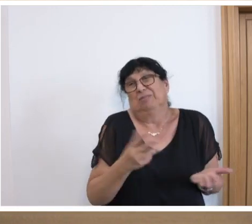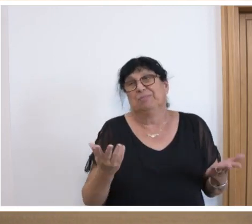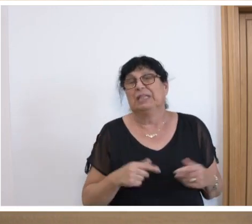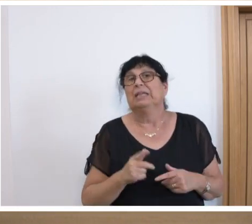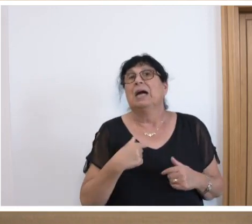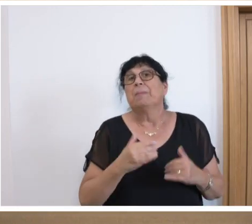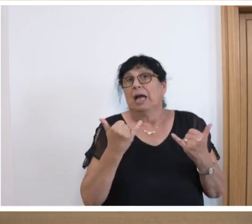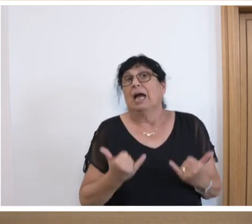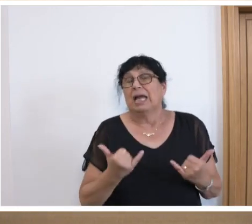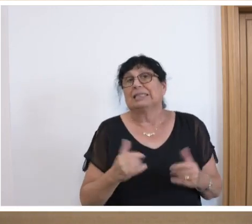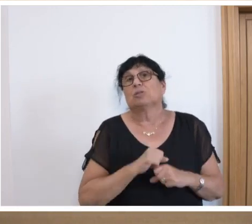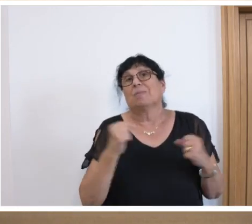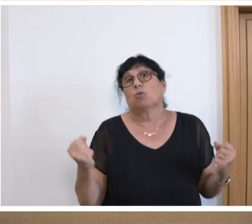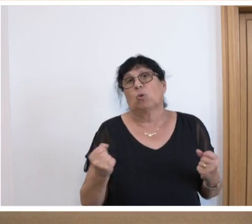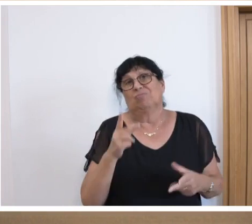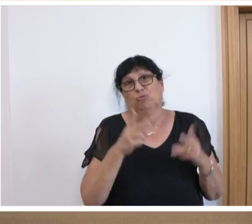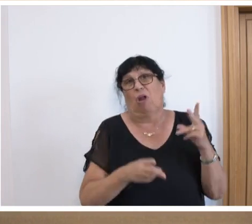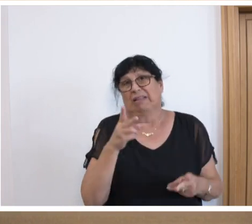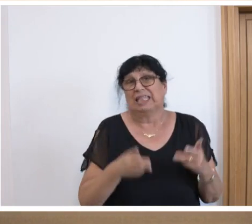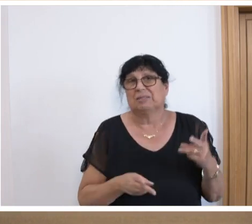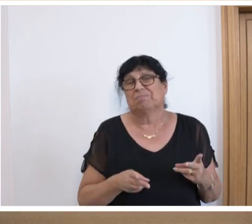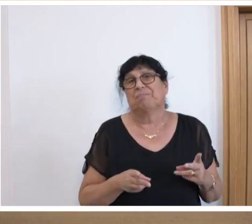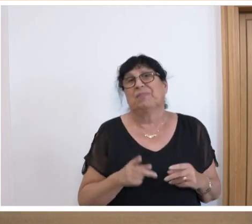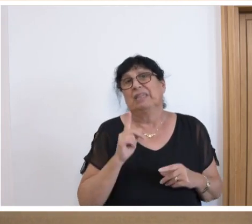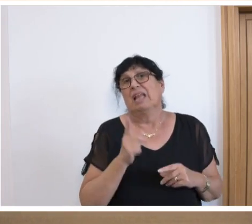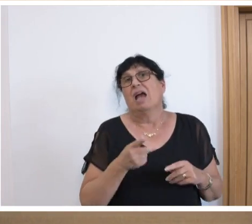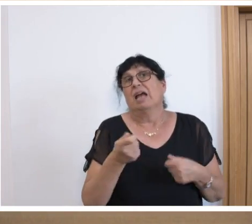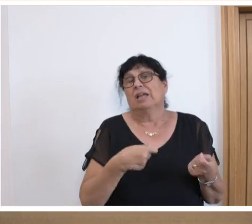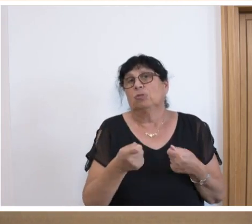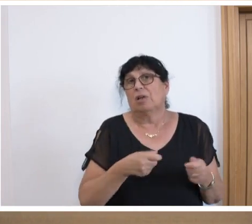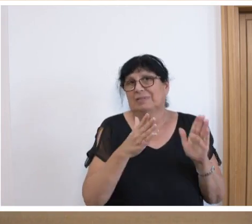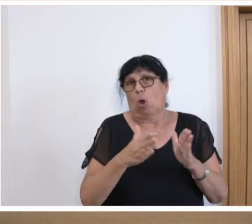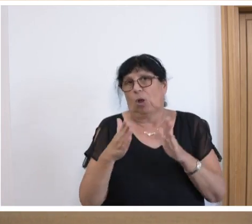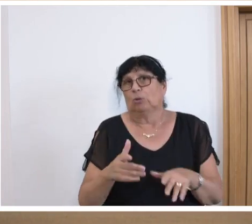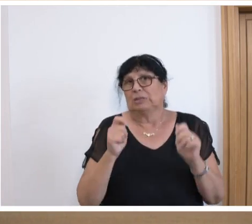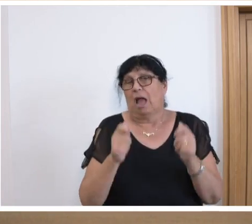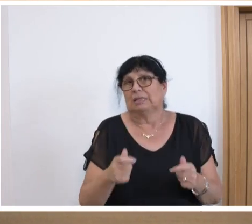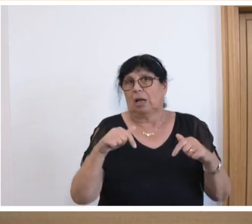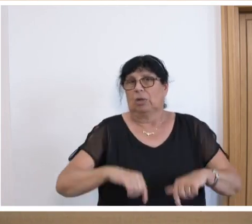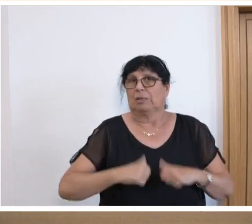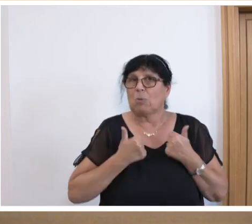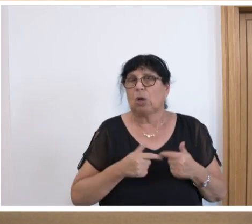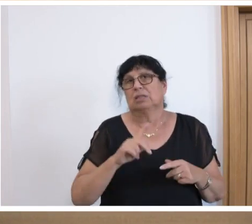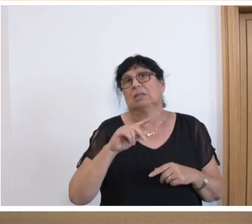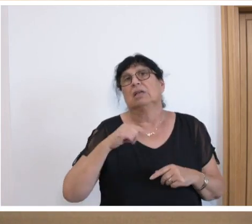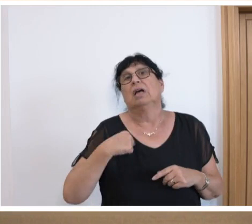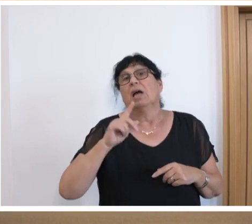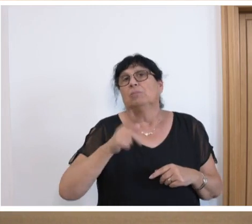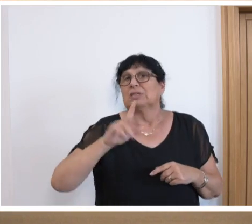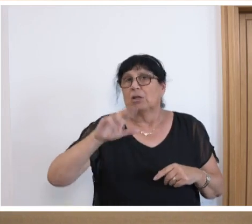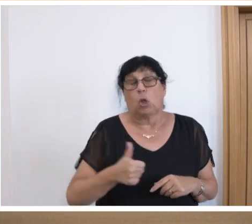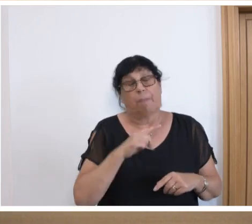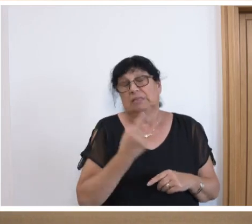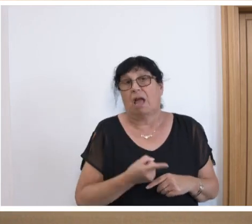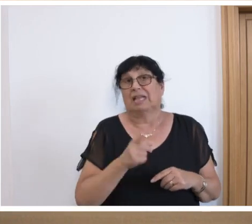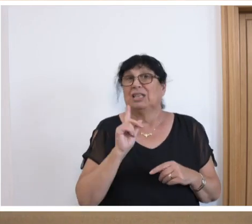Ich komme jetzt aber zu dem großen Bedauern. Im Grunde genommen der Geschäftsordnungsantrag von heute Morgen, ich muss es noch mal aufgreifen,